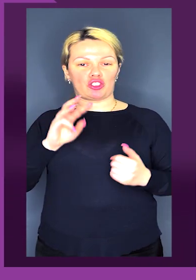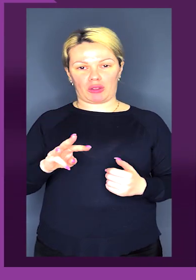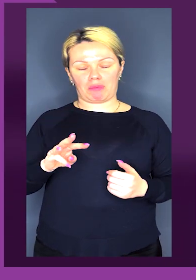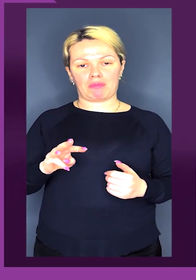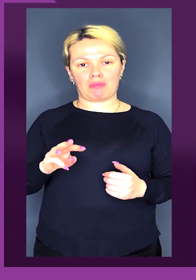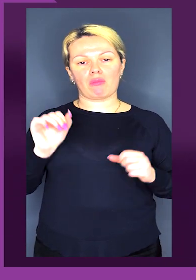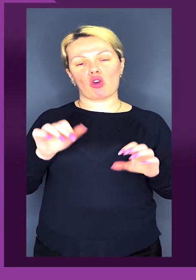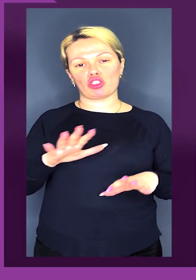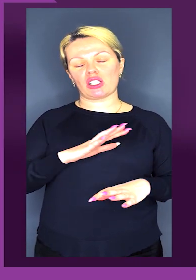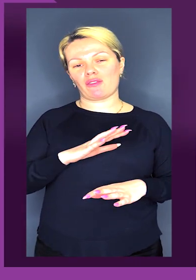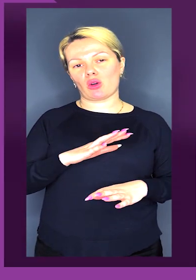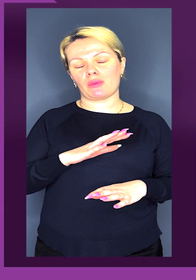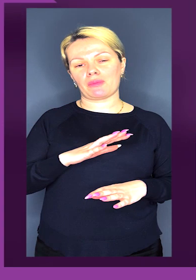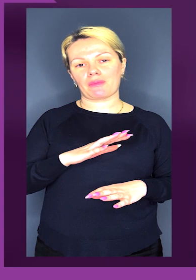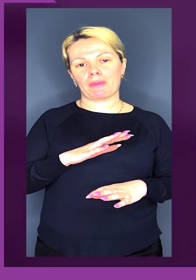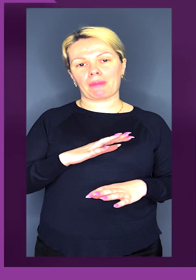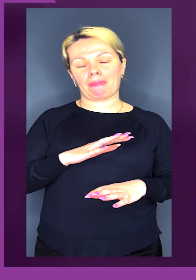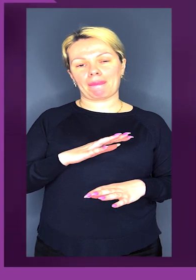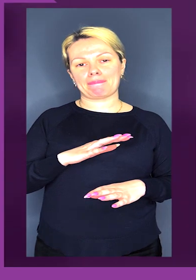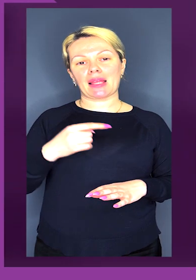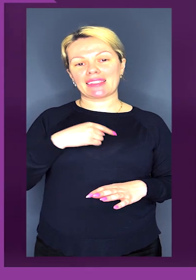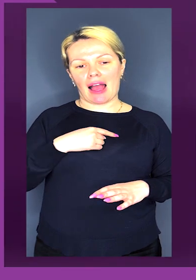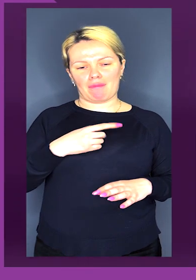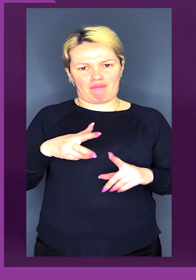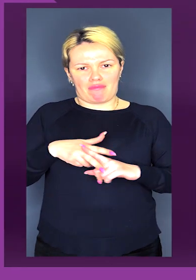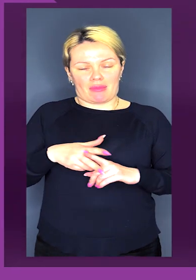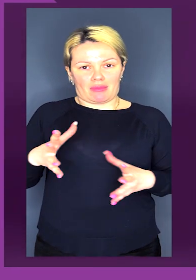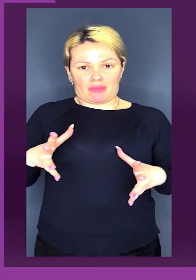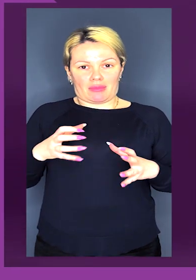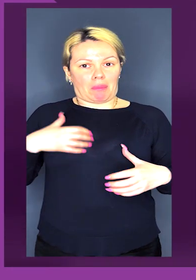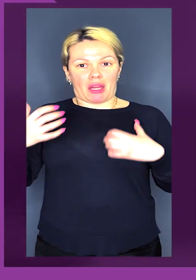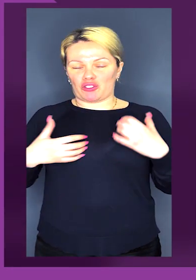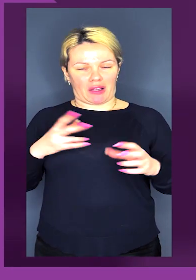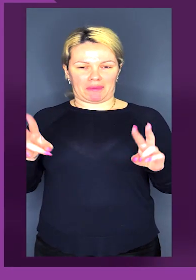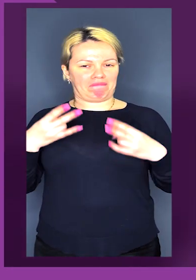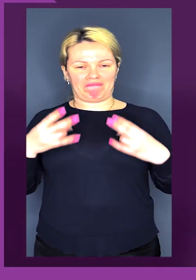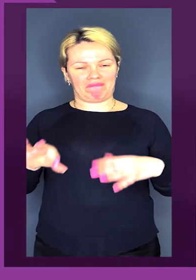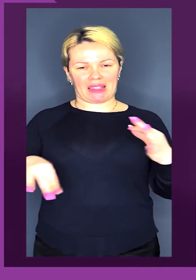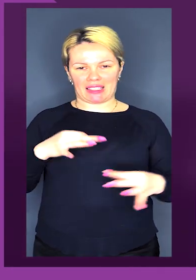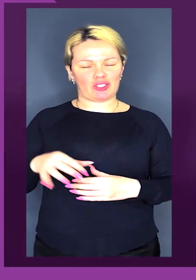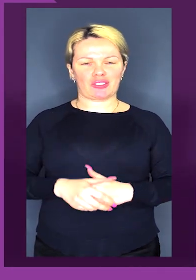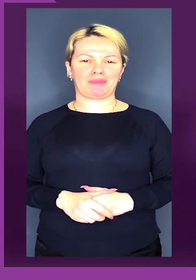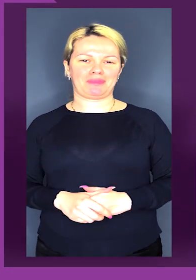ніж якщо б, можливо, я напряглась і почала сильно переживати.